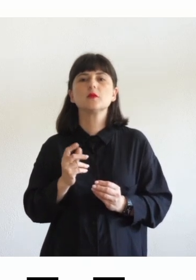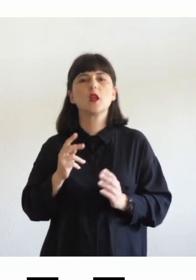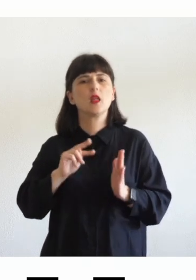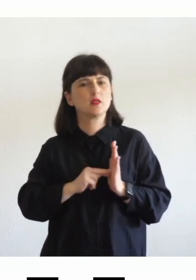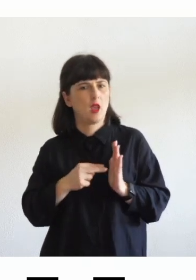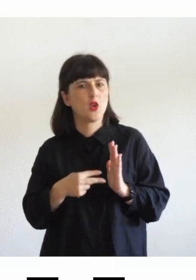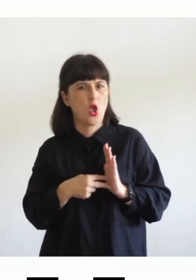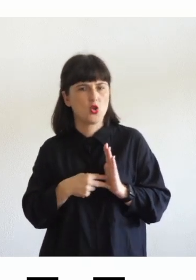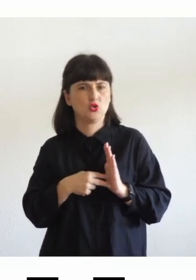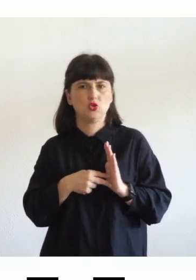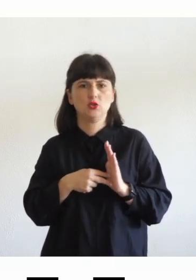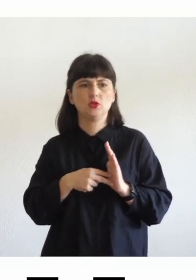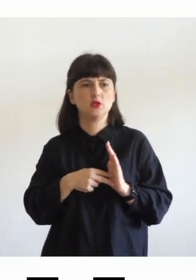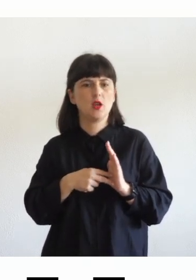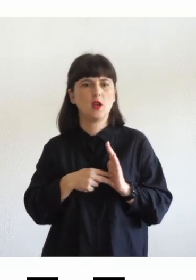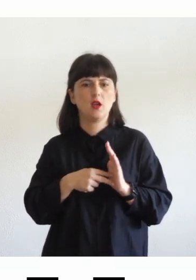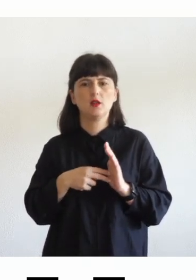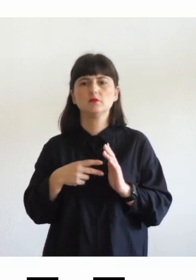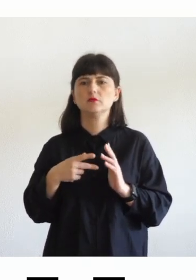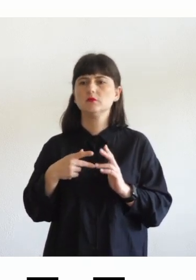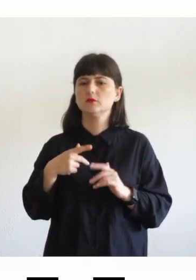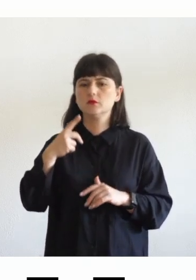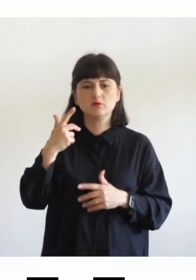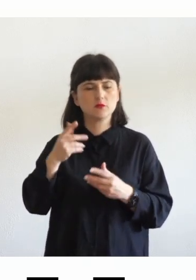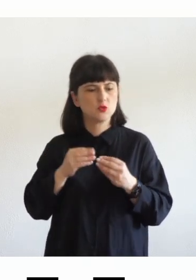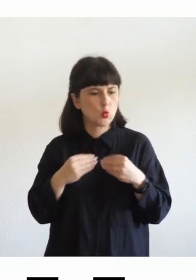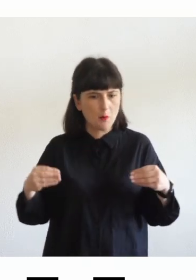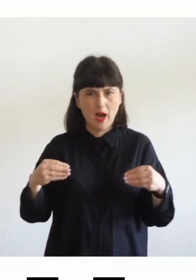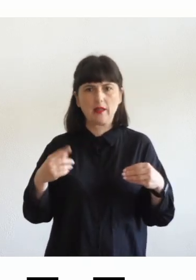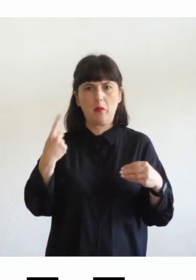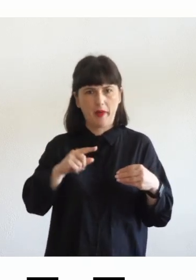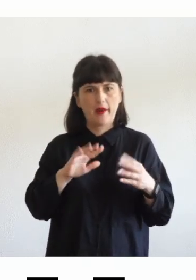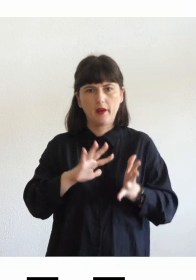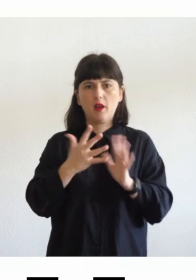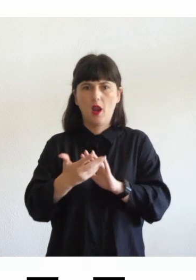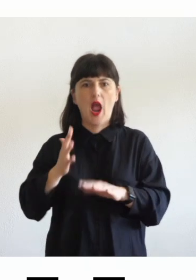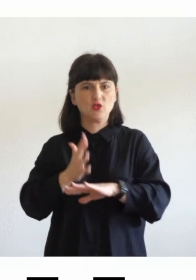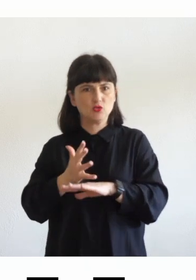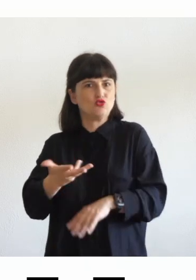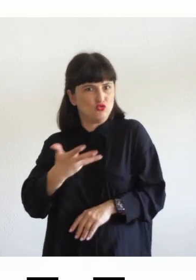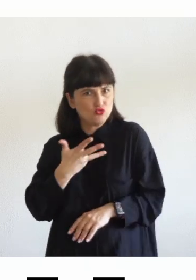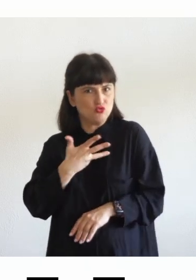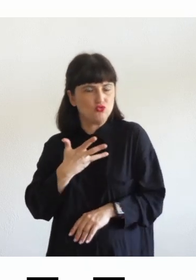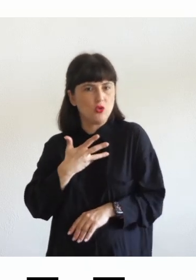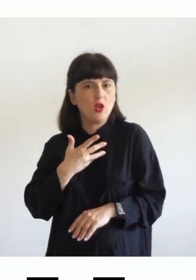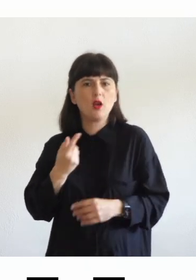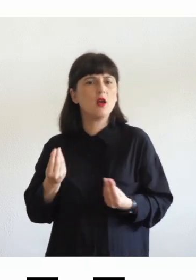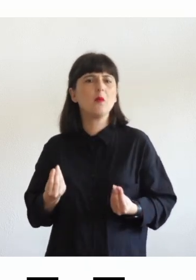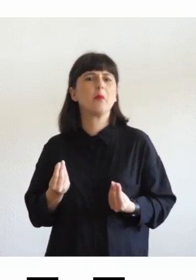e le conoscenze necessarie per renderli tali allora perché non sta avvenendo questa